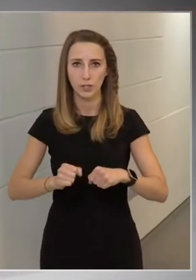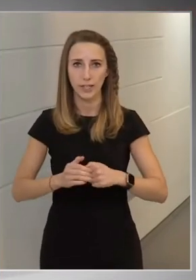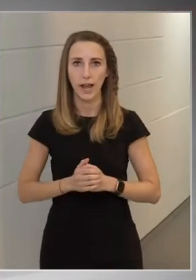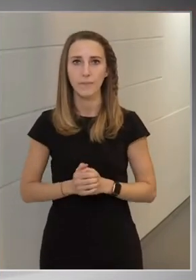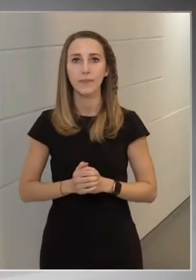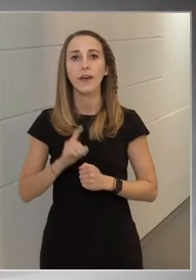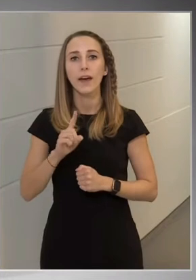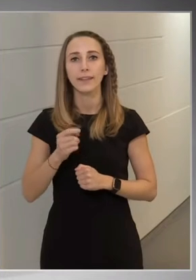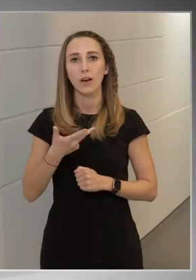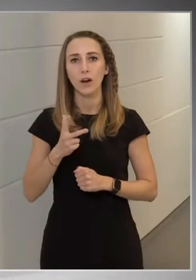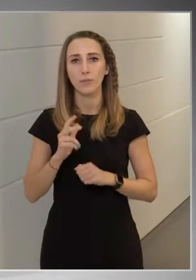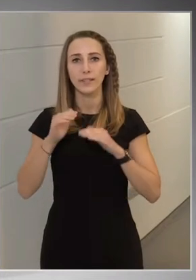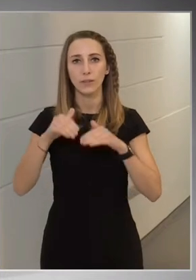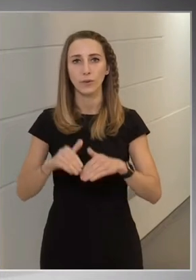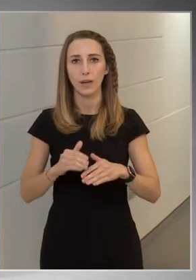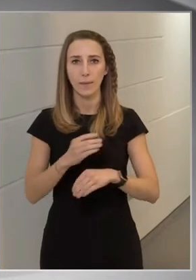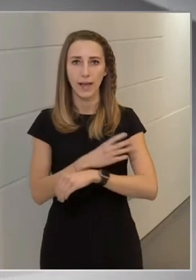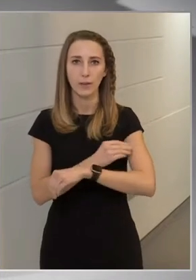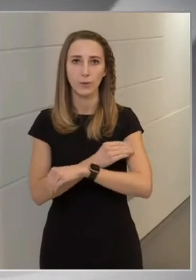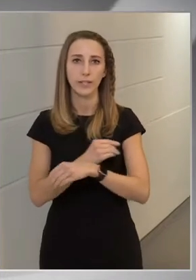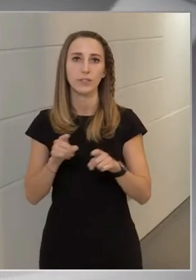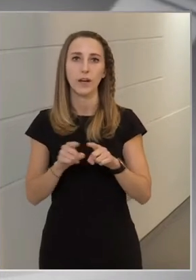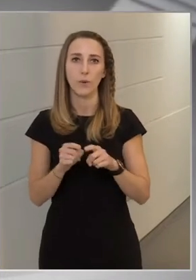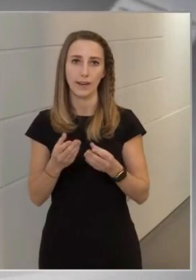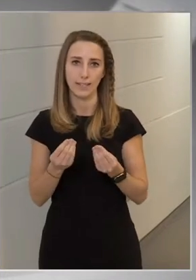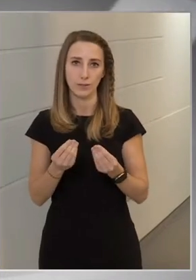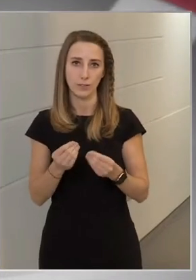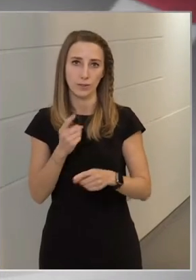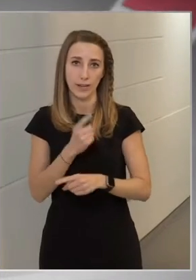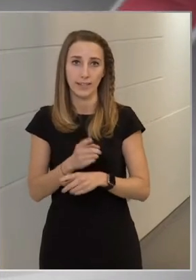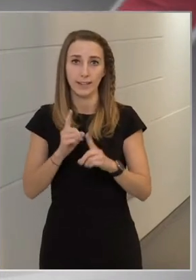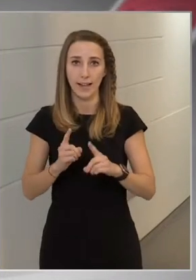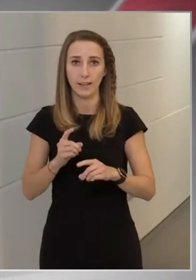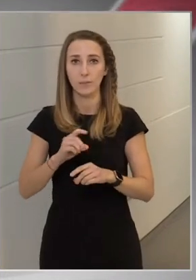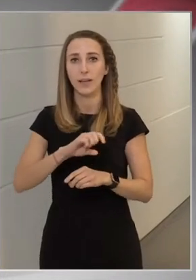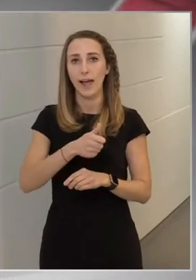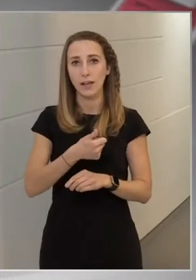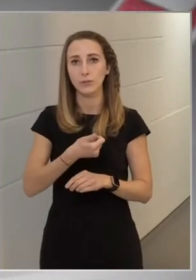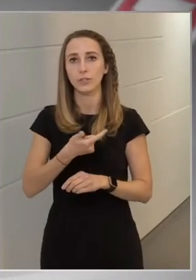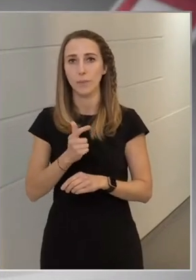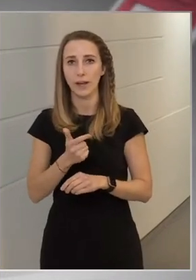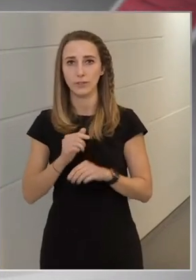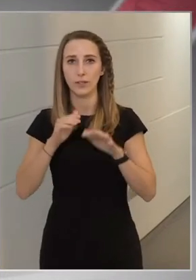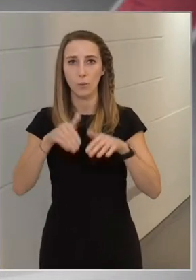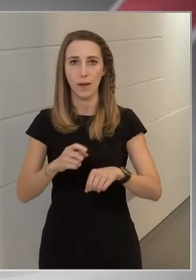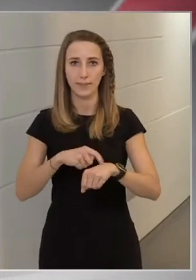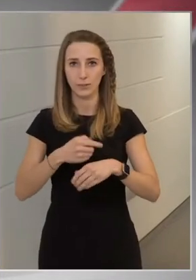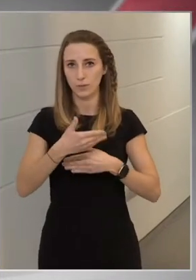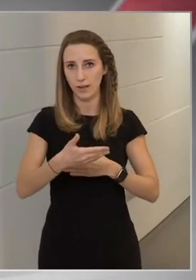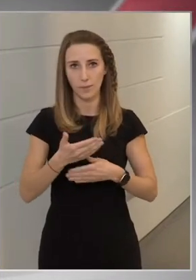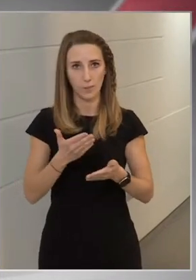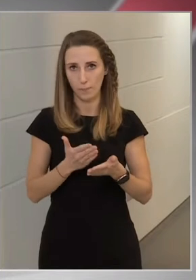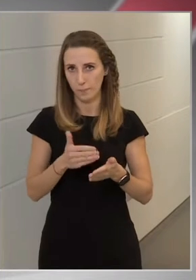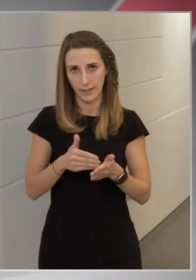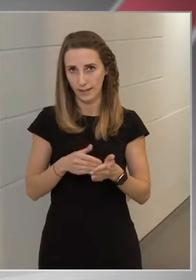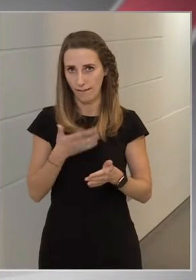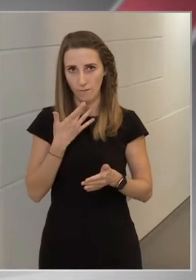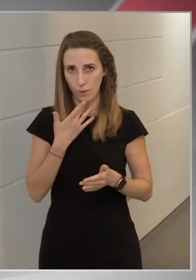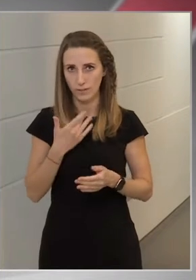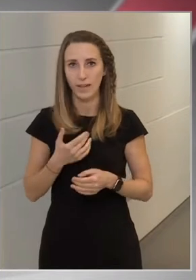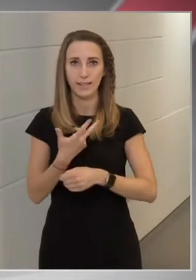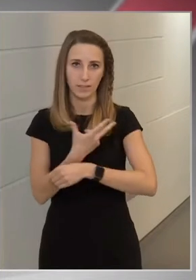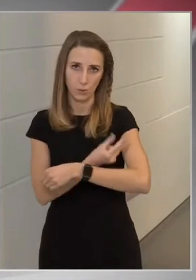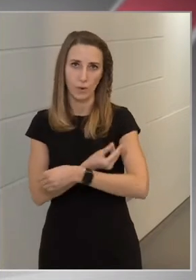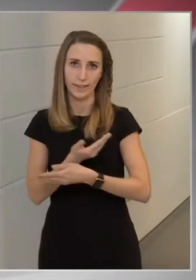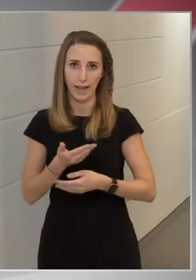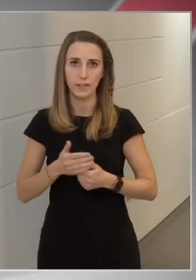de a harmadik hullám legyűréséhez már olyan eszköz is rendelkezésre áll, ami az első, illetve a második hullám időszakában még nem állt rendelkezésre, ez pedig